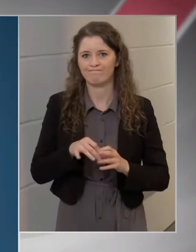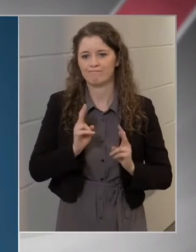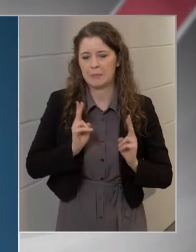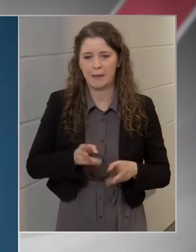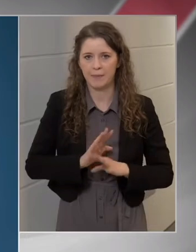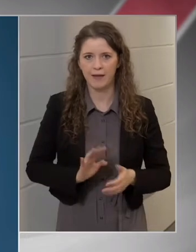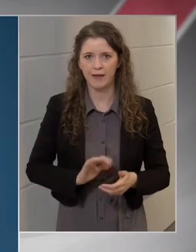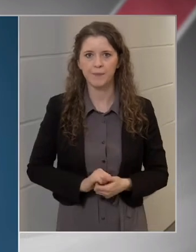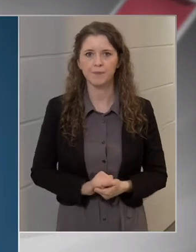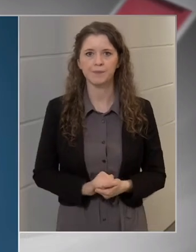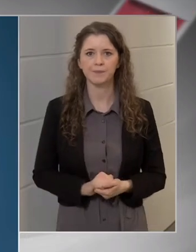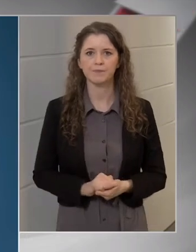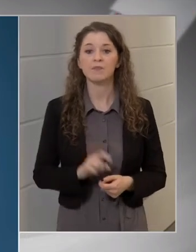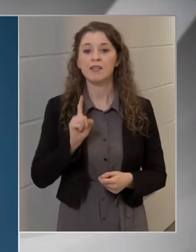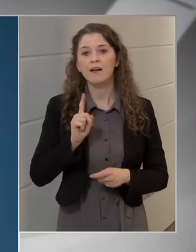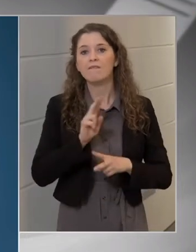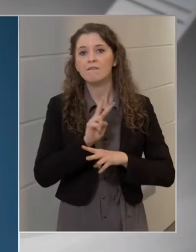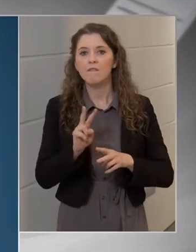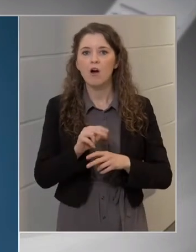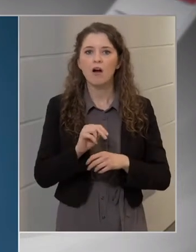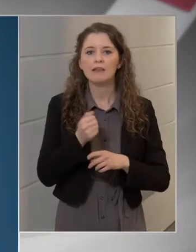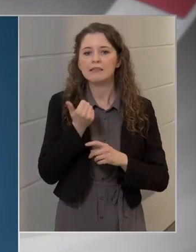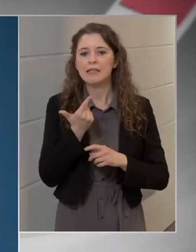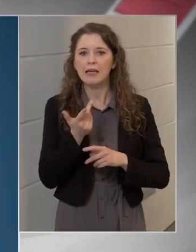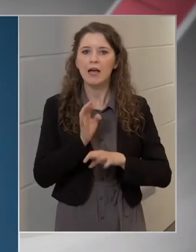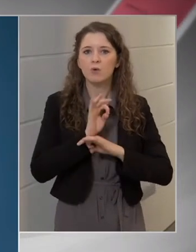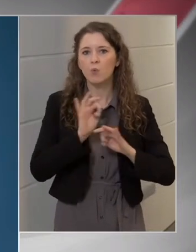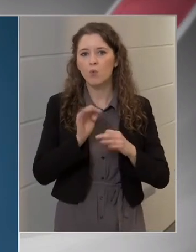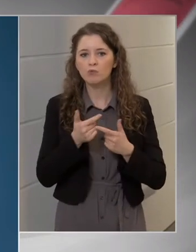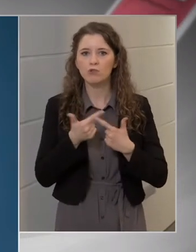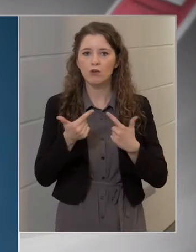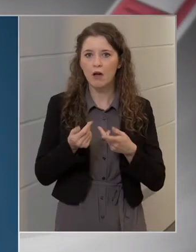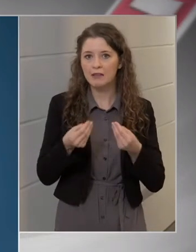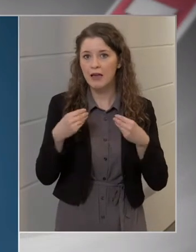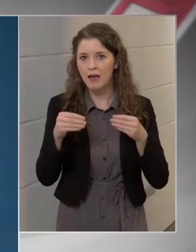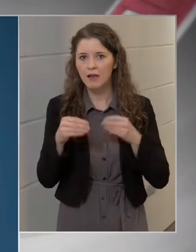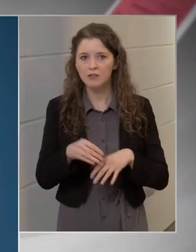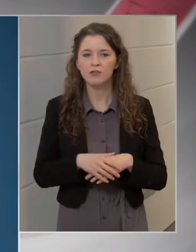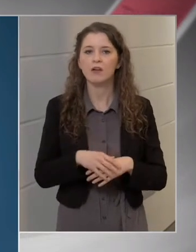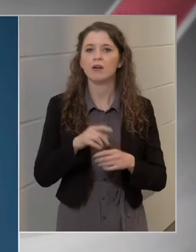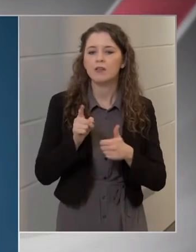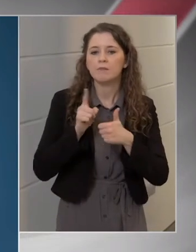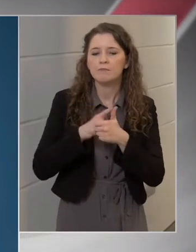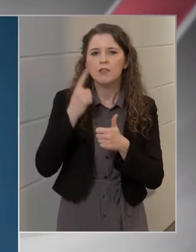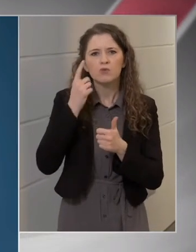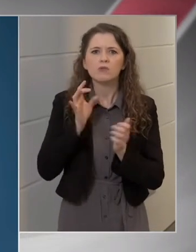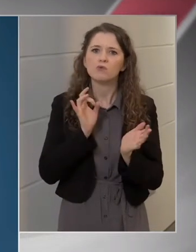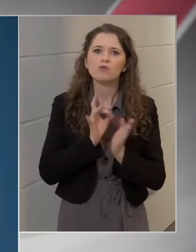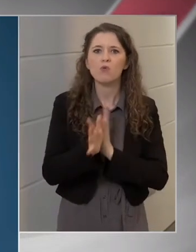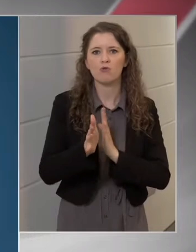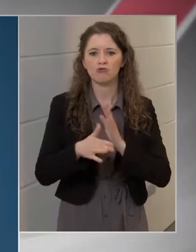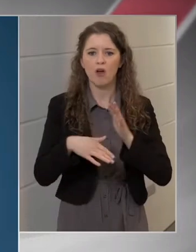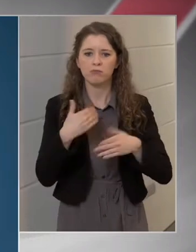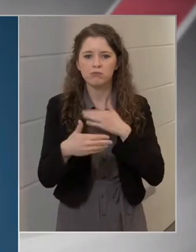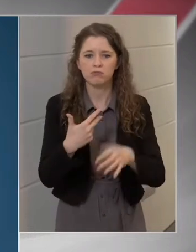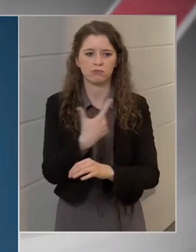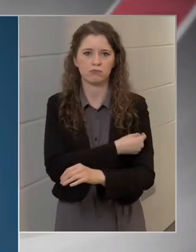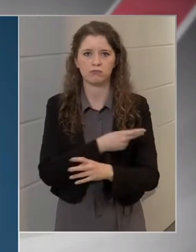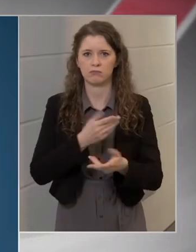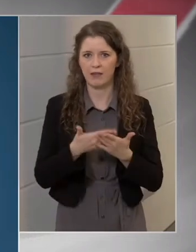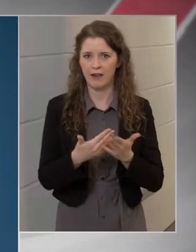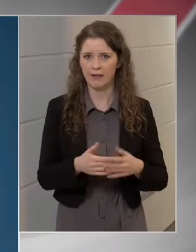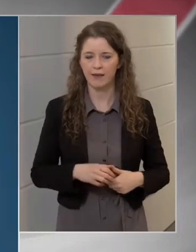van néhány praktikus tanács, amivel egyrészt gyorsítani tudjuk a folyamatot, tehát